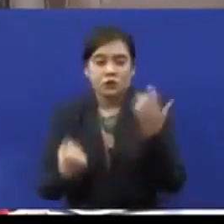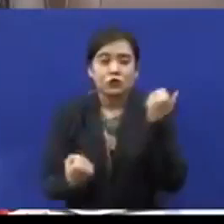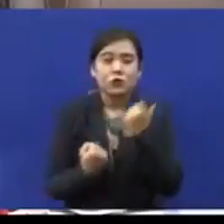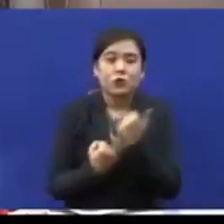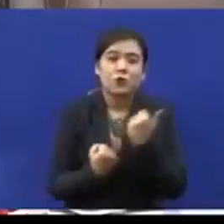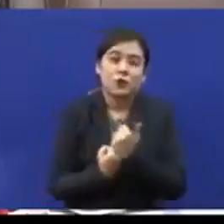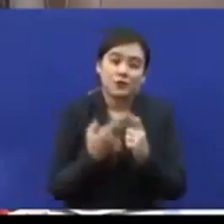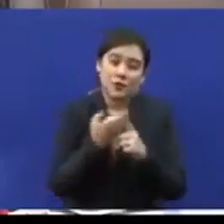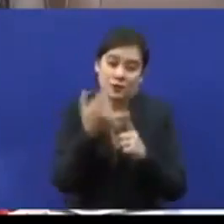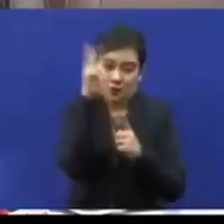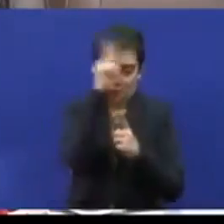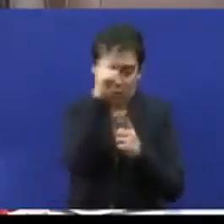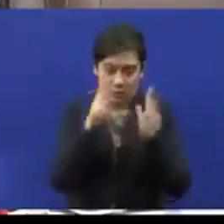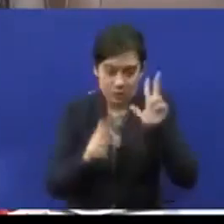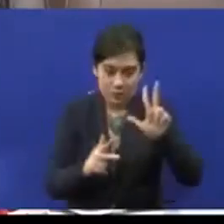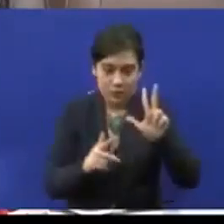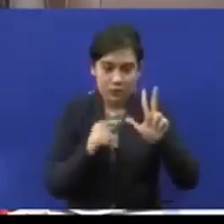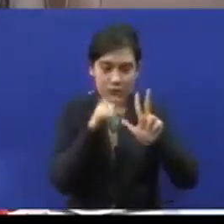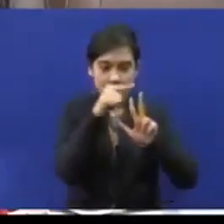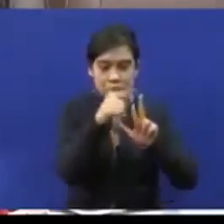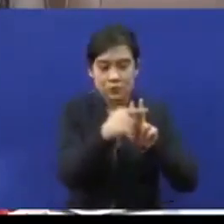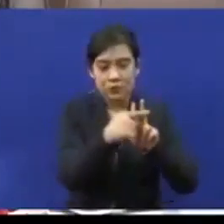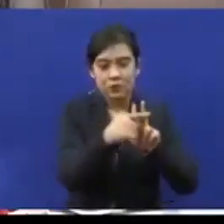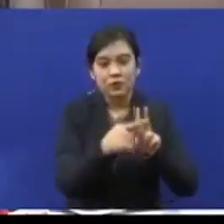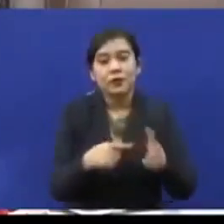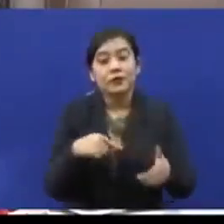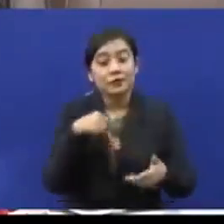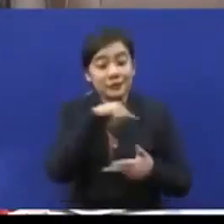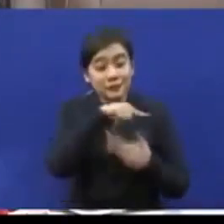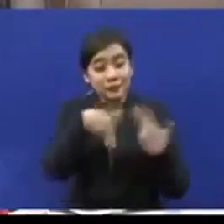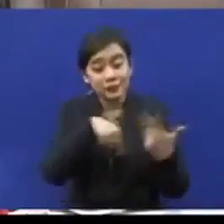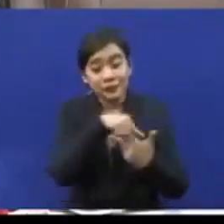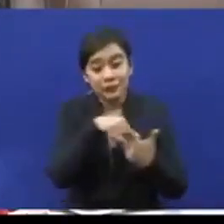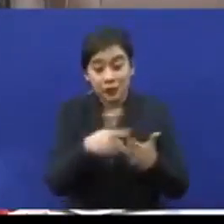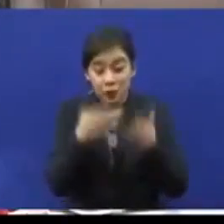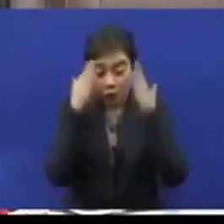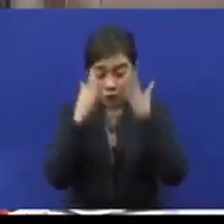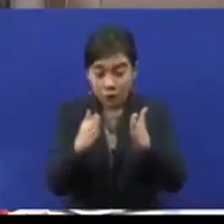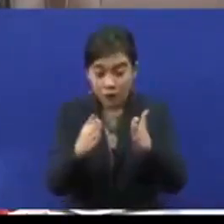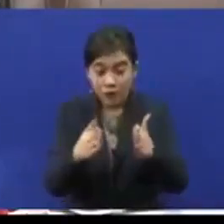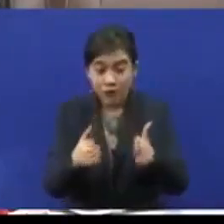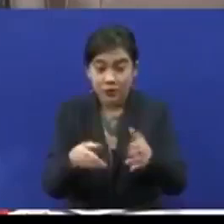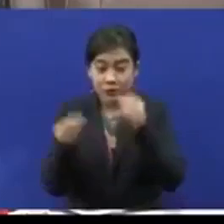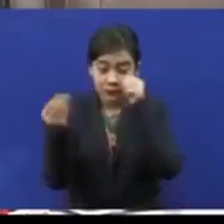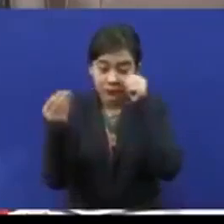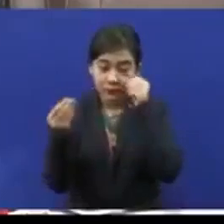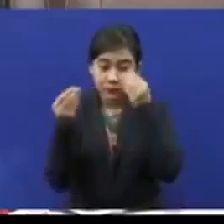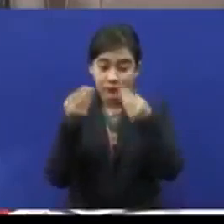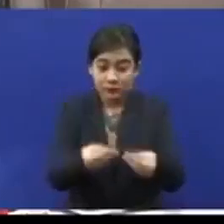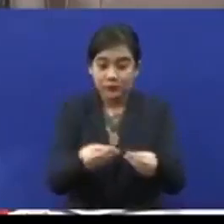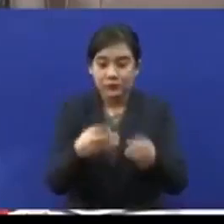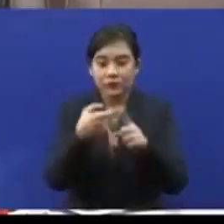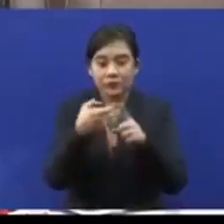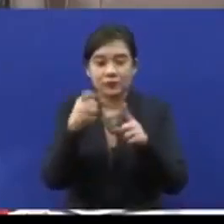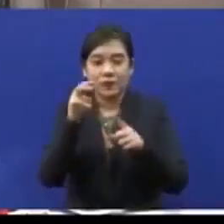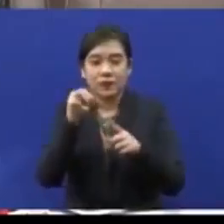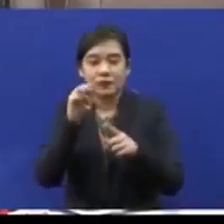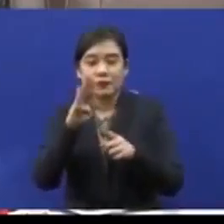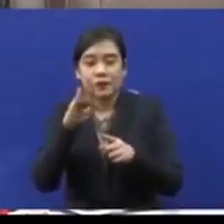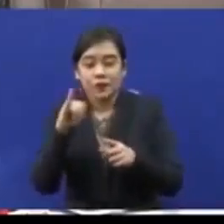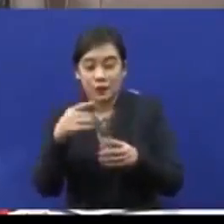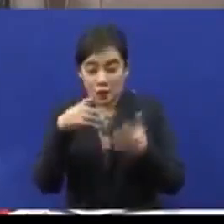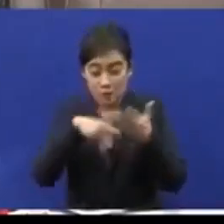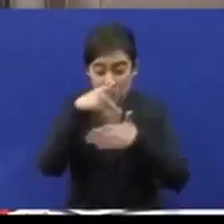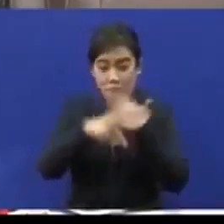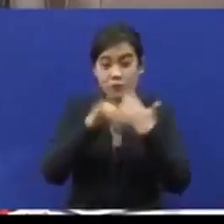pihak kerajaan. Penomong ini menunjukkan bahawa tumpuan yang diberi oleh kerajaan negeri dan juga MBI dalam program